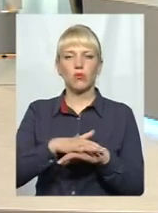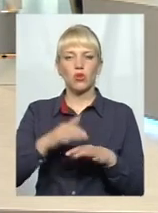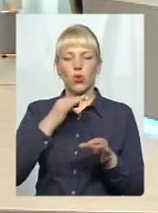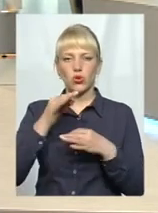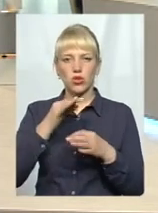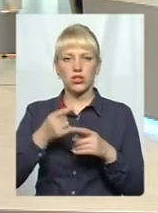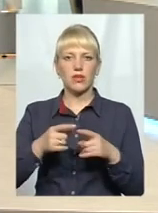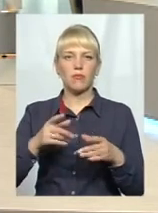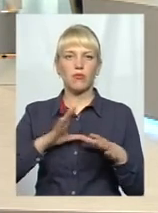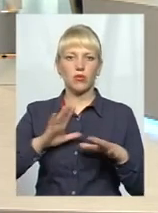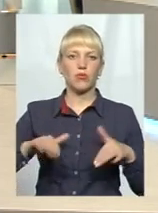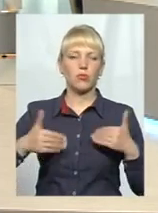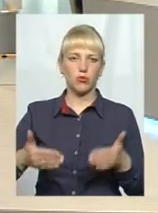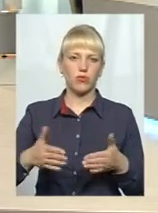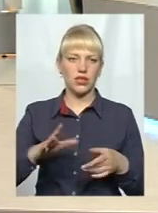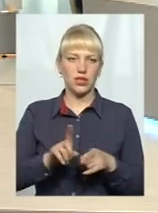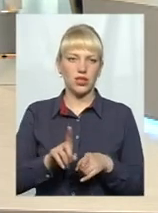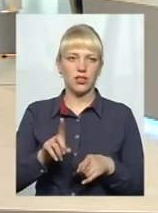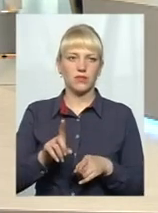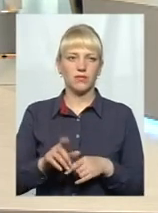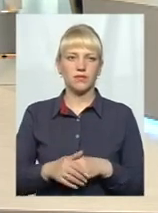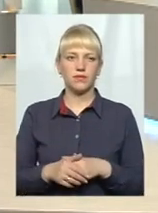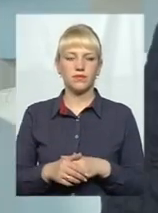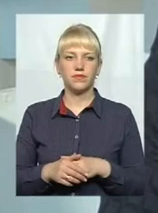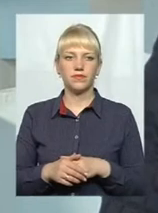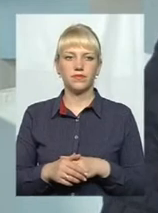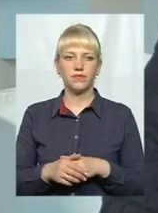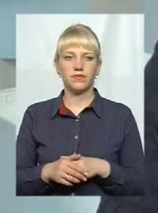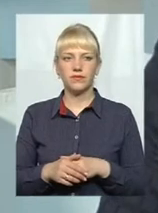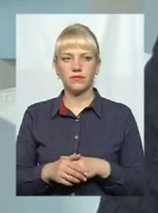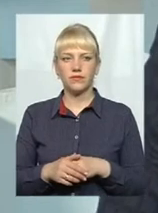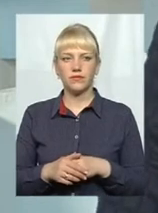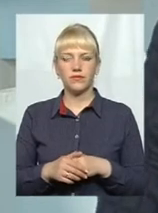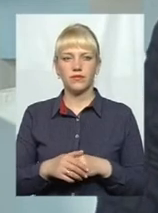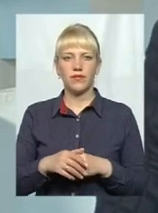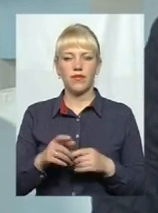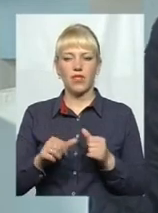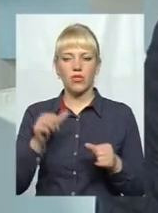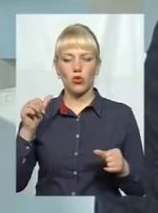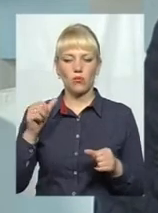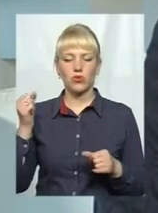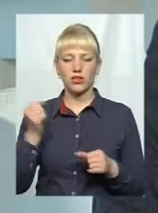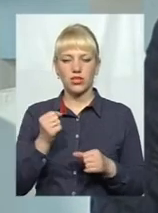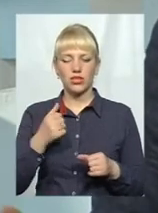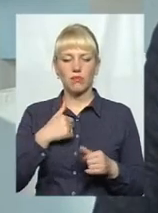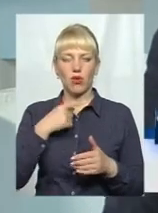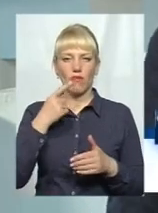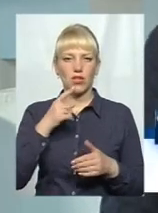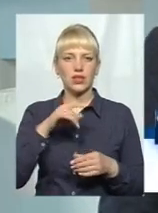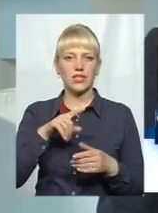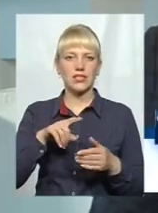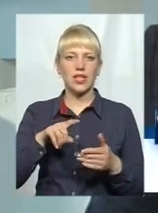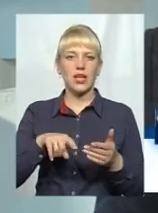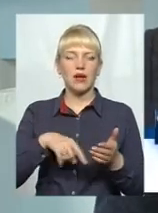до речі, пропонували такий механізм, тому що бачили, що хмельничани актеноголосують, пропонували механізм, на тому тижні з міським головою Кам'єнця-Падільського спілкувалися, з міським